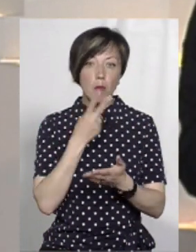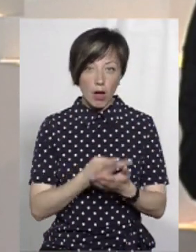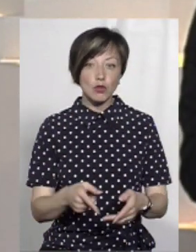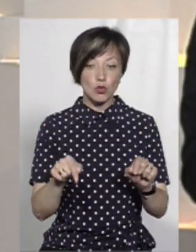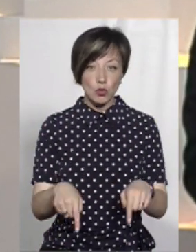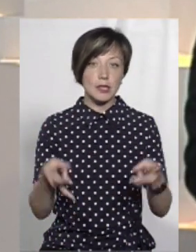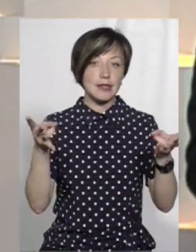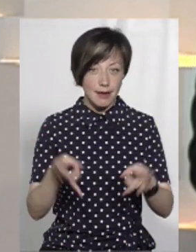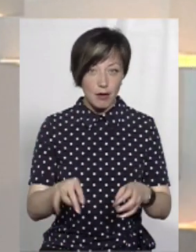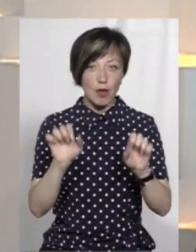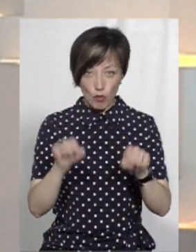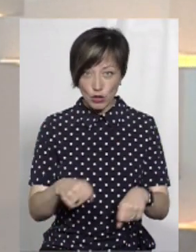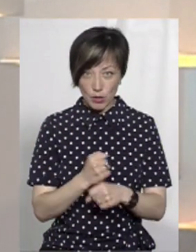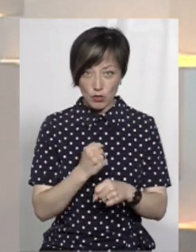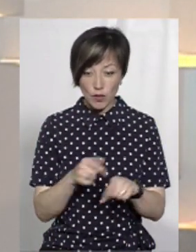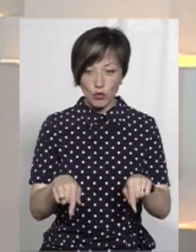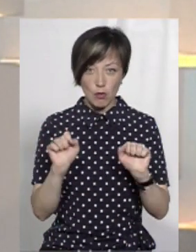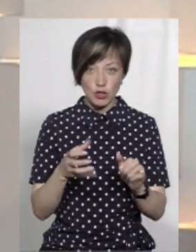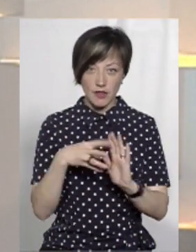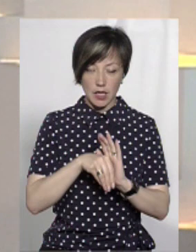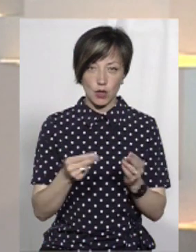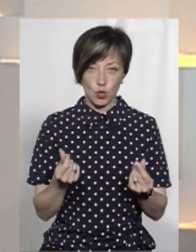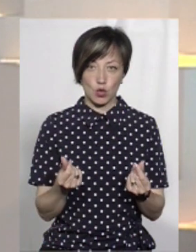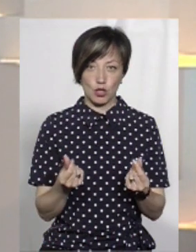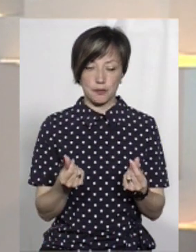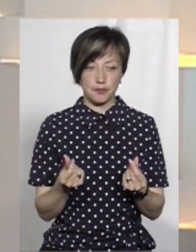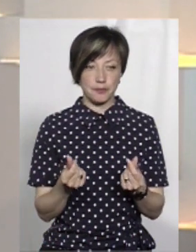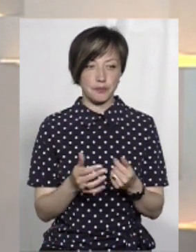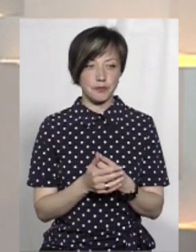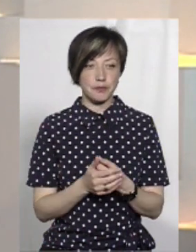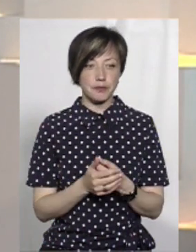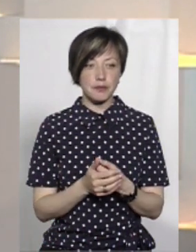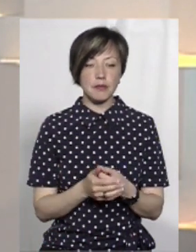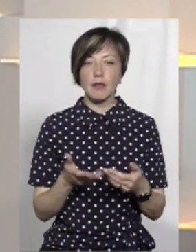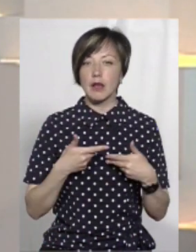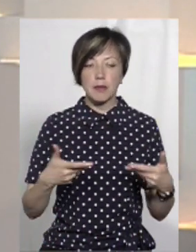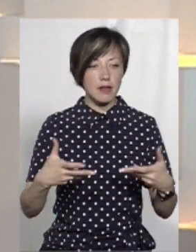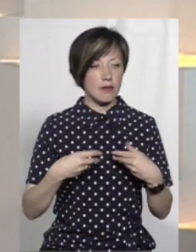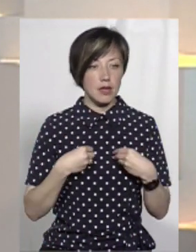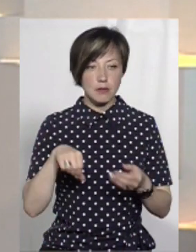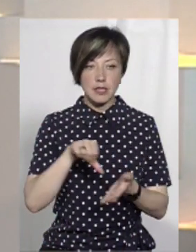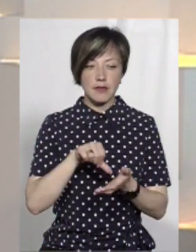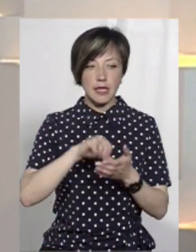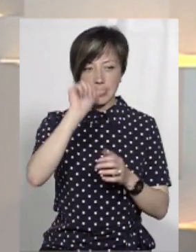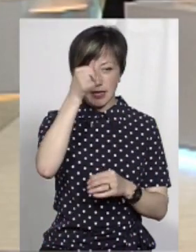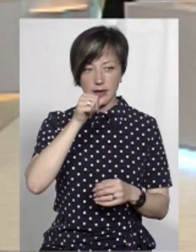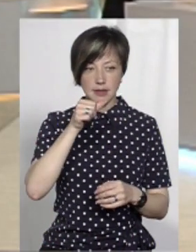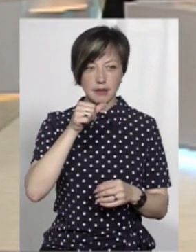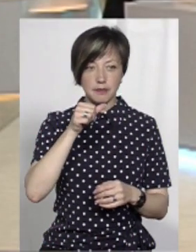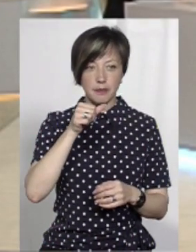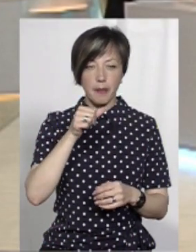побачили, що тут треба і можна працювати, що сюди можна вкладати кошти. Мене вразив представник з Греції.